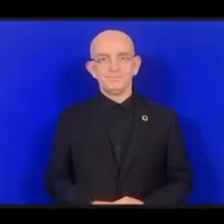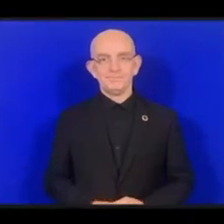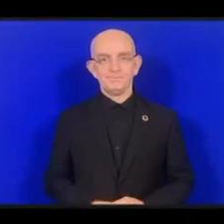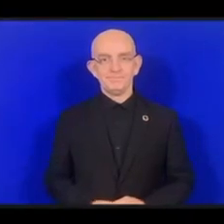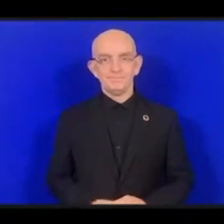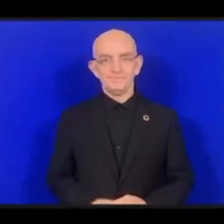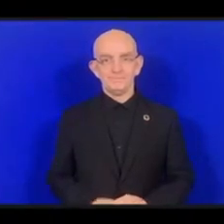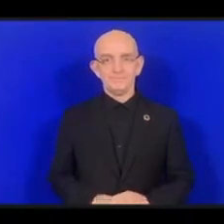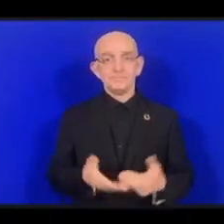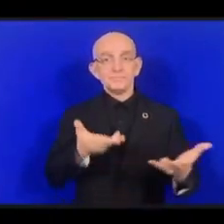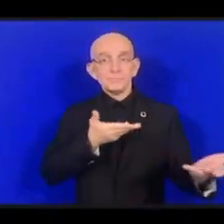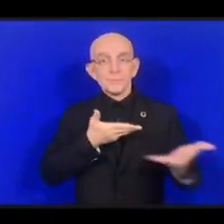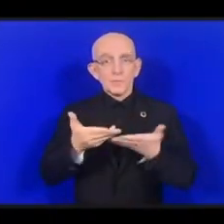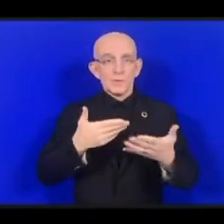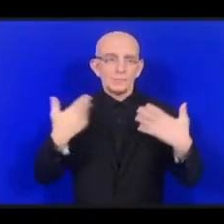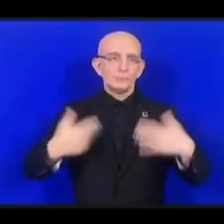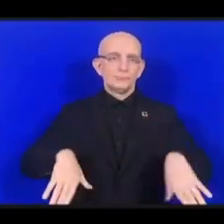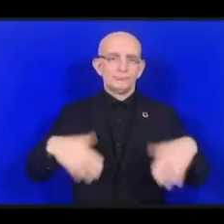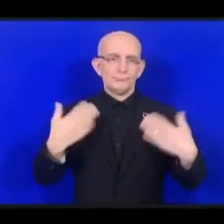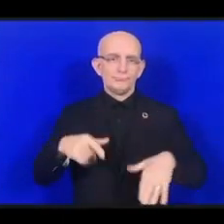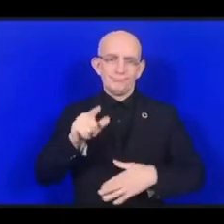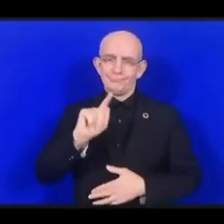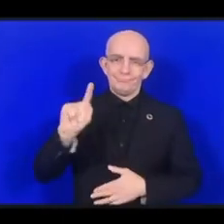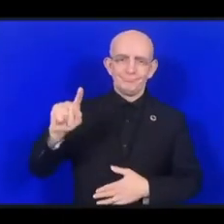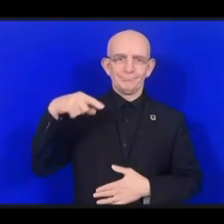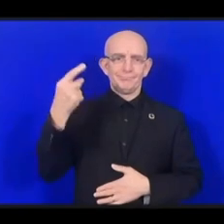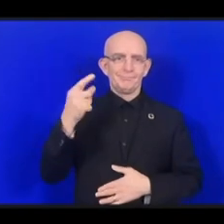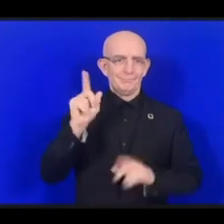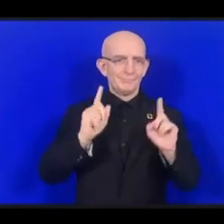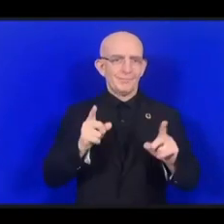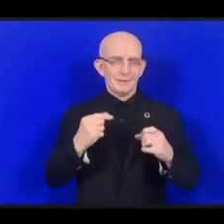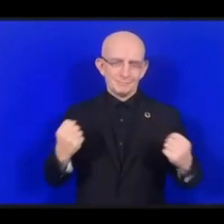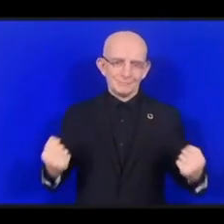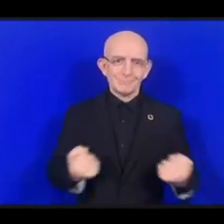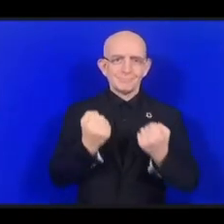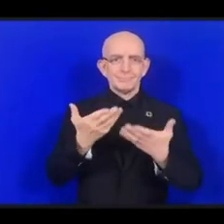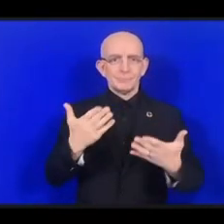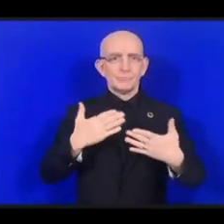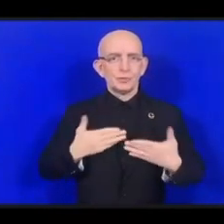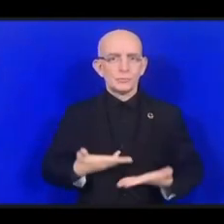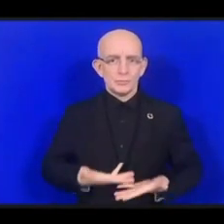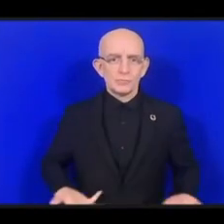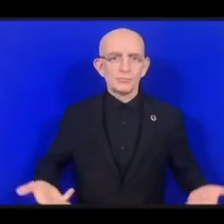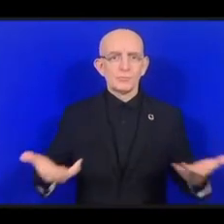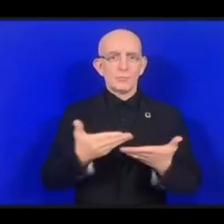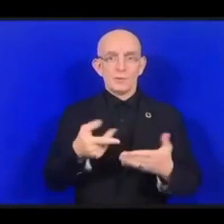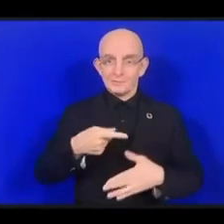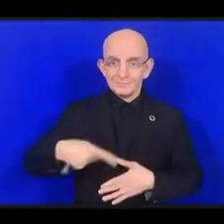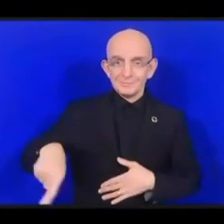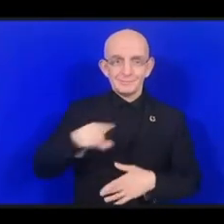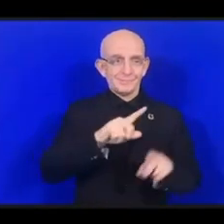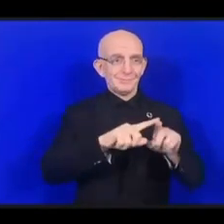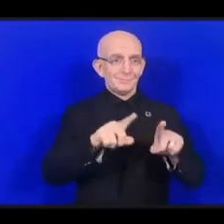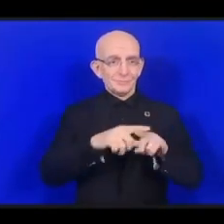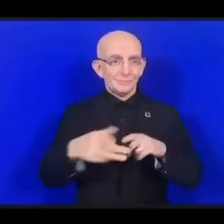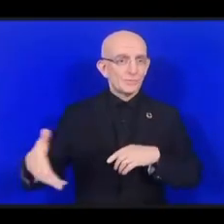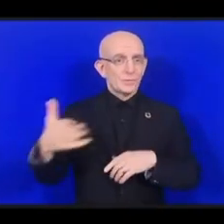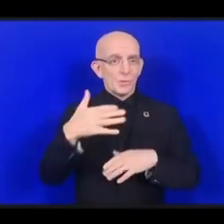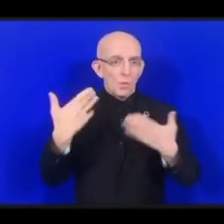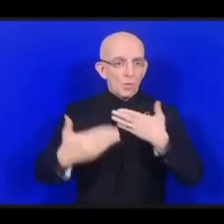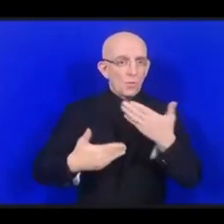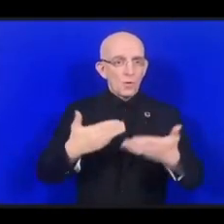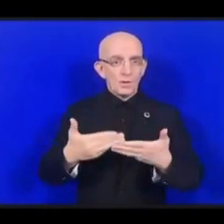Коммуникация. Коммуникация это важный фактор для людей. Начиная от